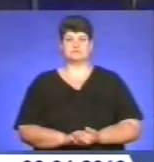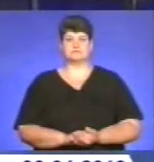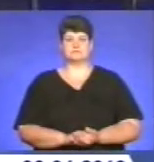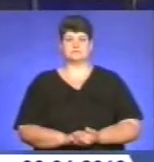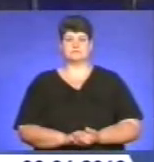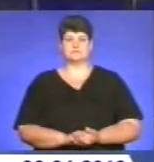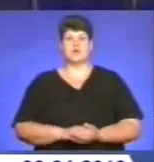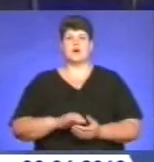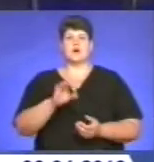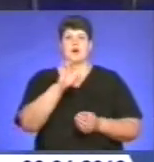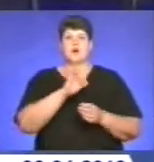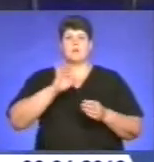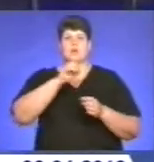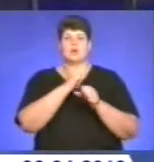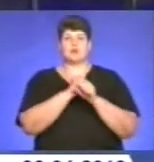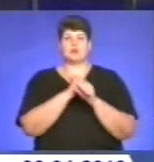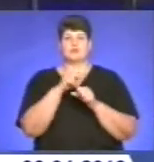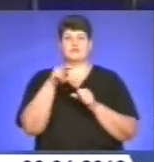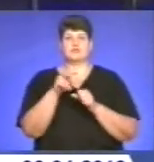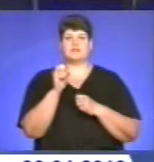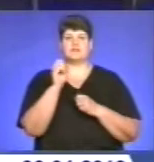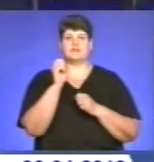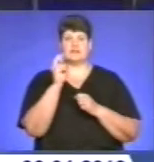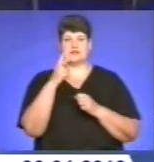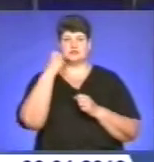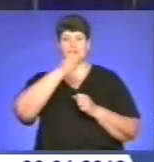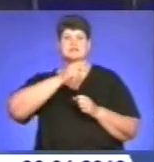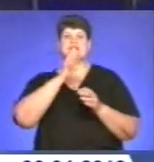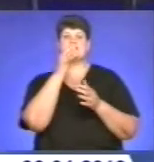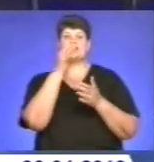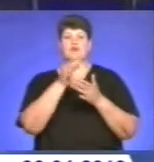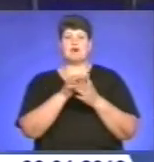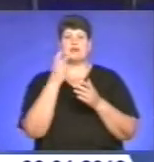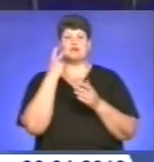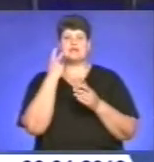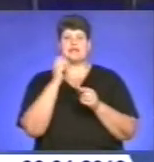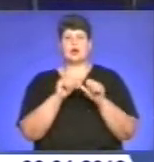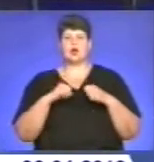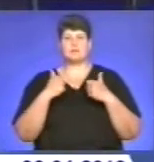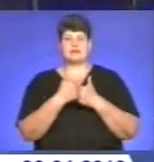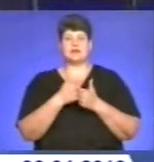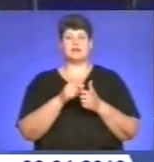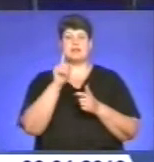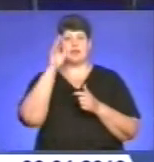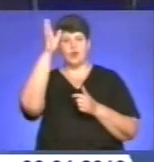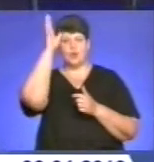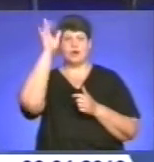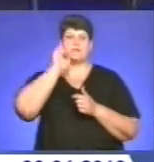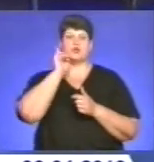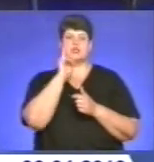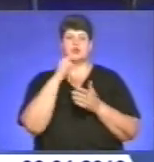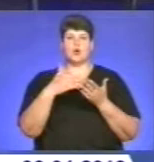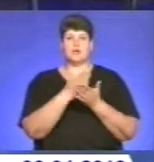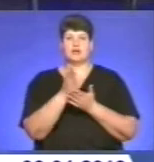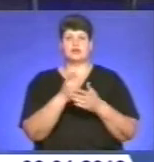Про роботу у 2012 році звітувала постійна комісія з питань освіти, науки, молодіжної політики, спорту, туризму